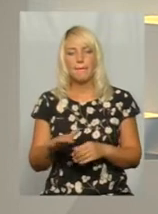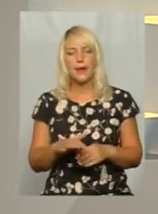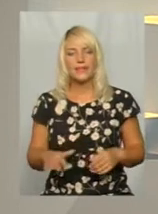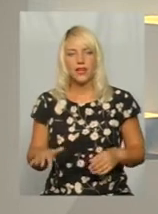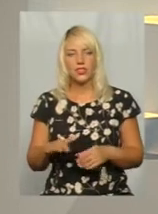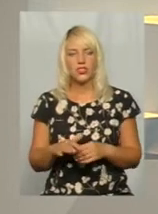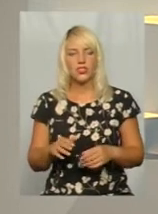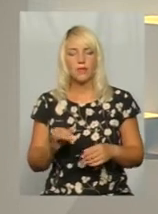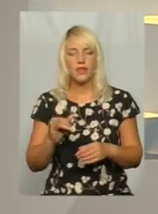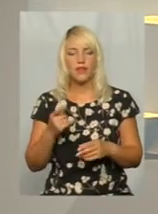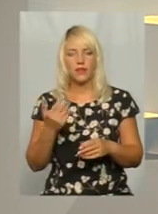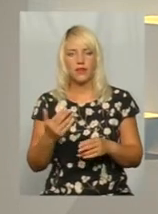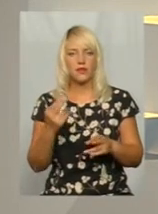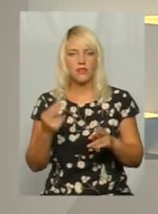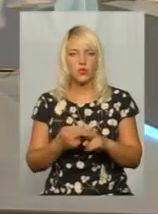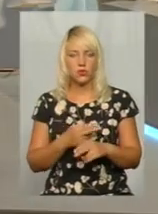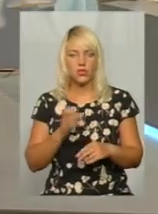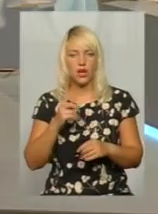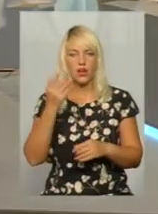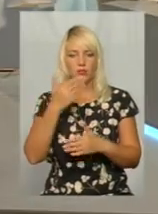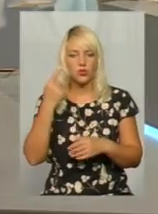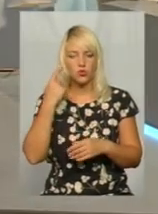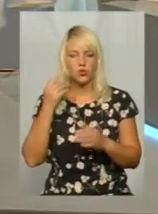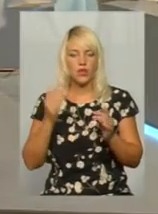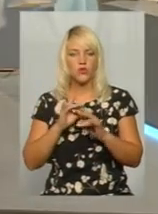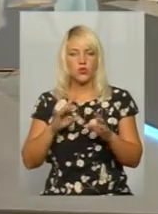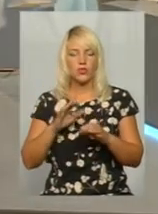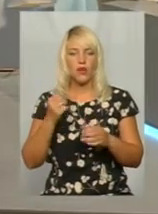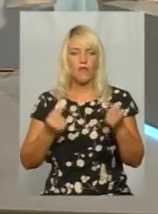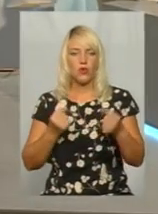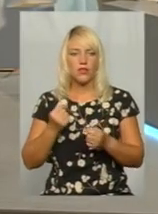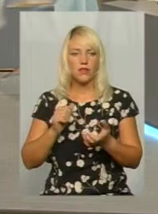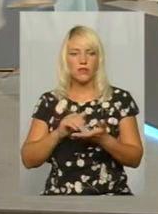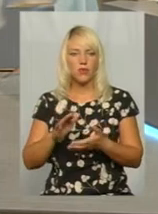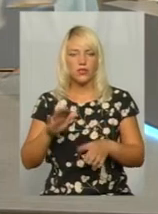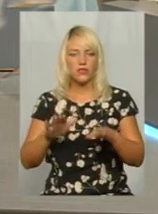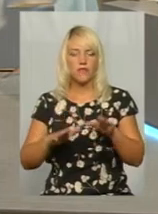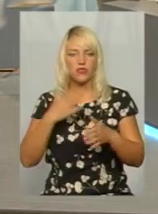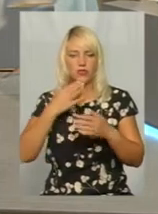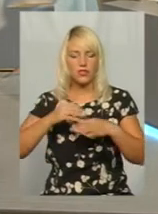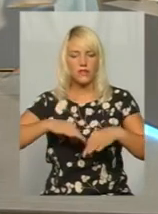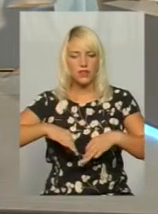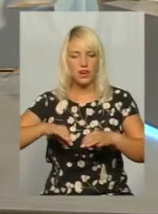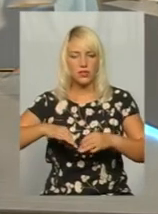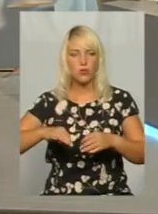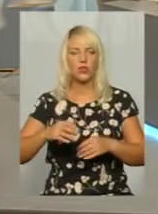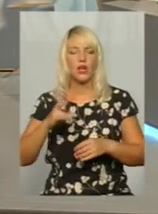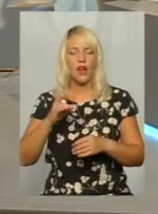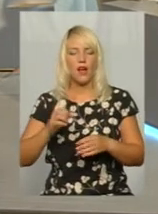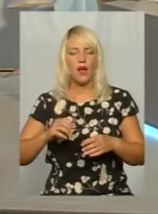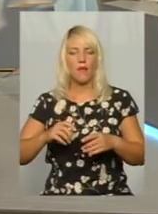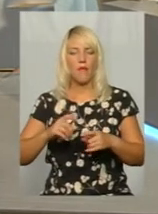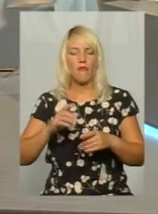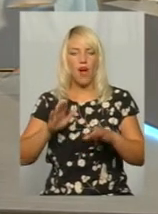і до їх відсутності, знову ж таки, як ми чули в сюжеті? Водії відмовилися зважувати свій транспорт, хоча мобільний ваговий